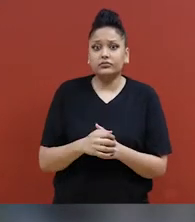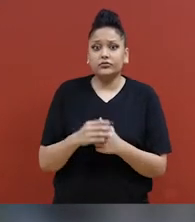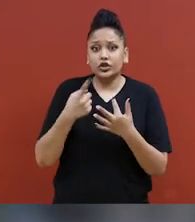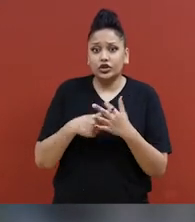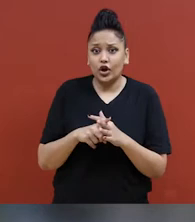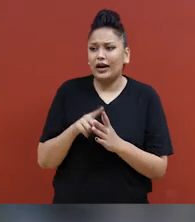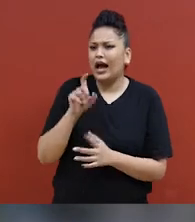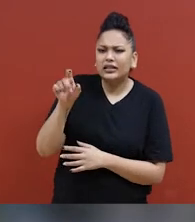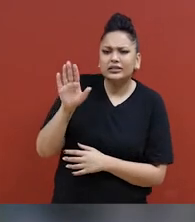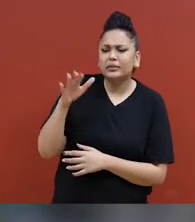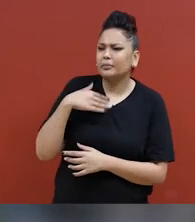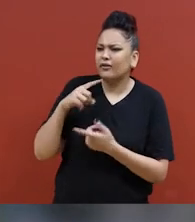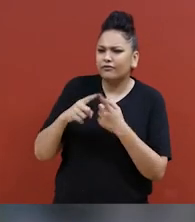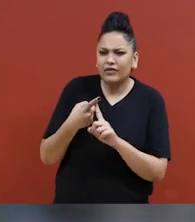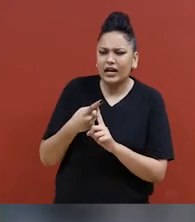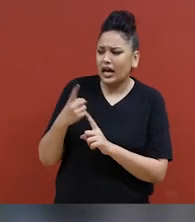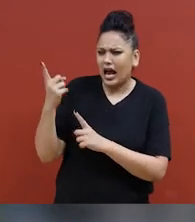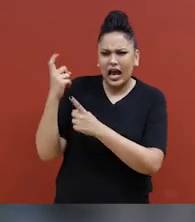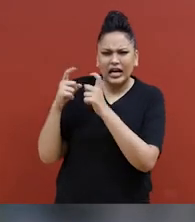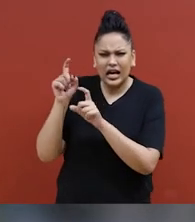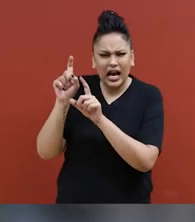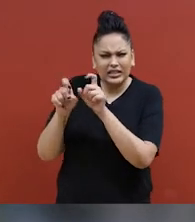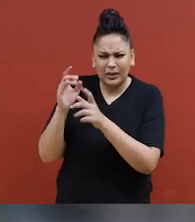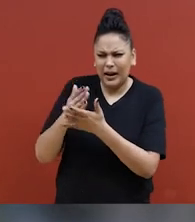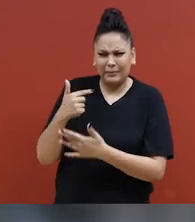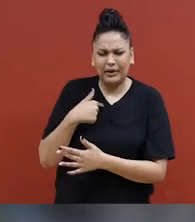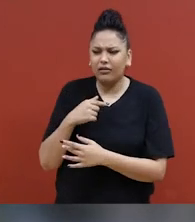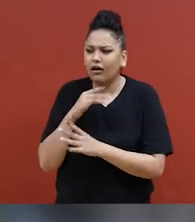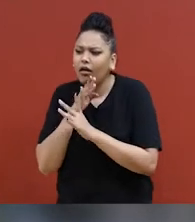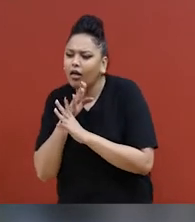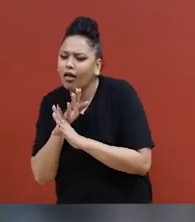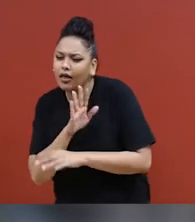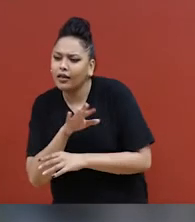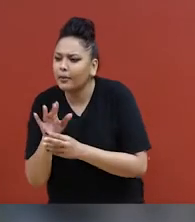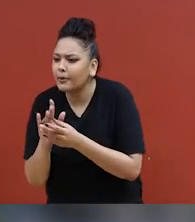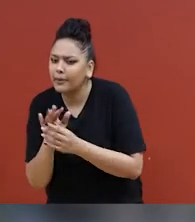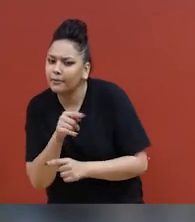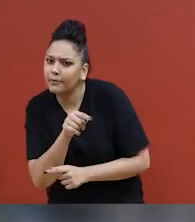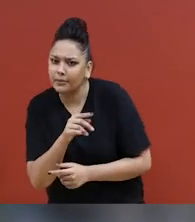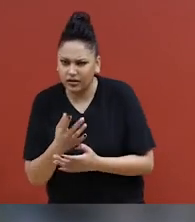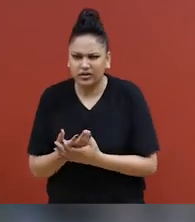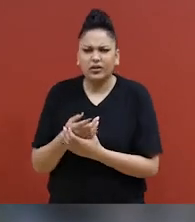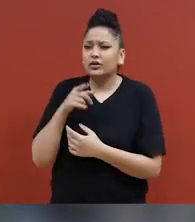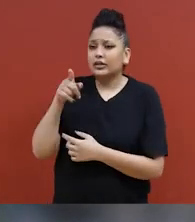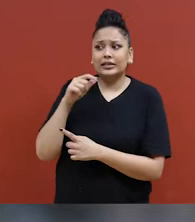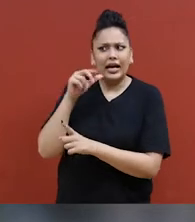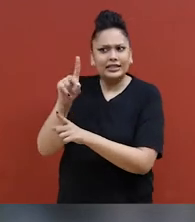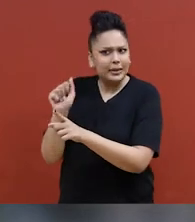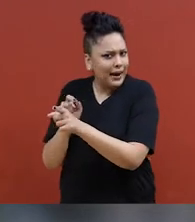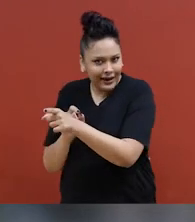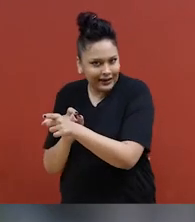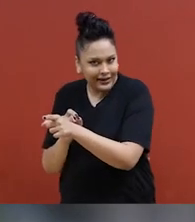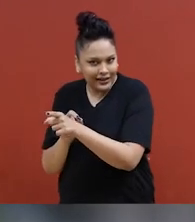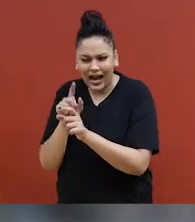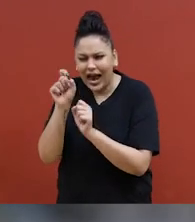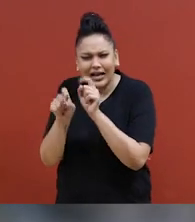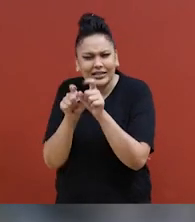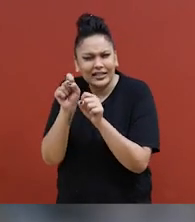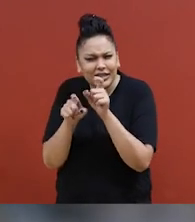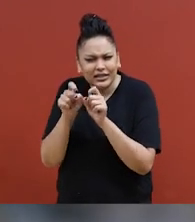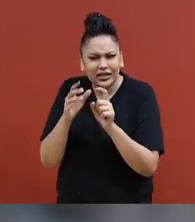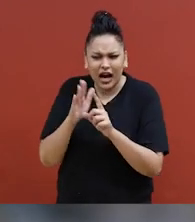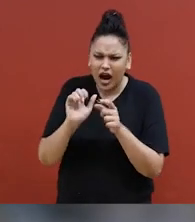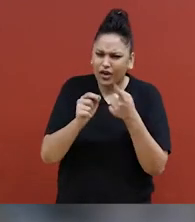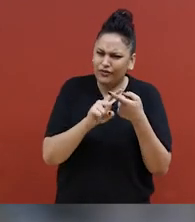Quelqu'un s approché de nous et a commencé à poser des questions à mon ami physiquement apte, des questions sur moi et mon autre ami qui avait un handicap physique visible.